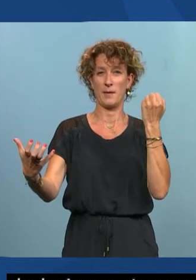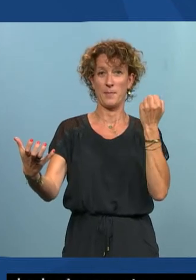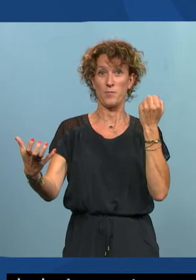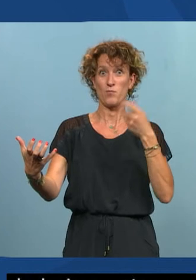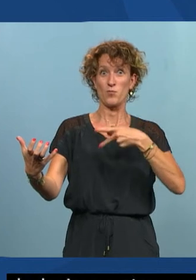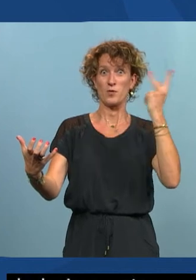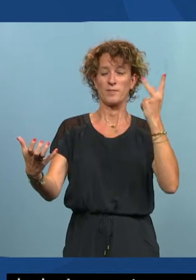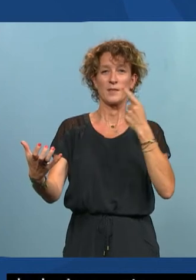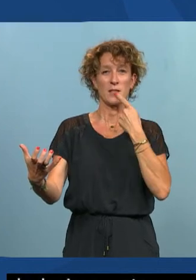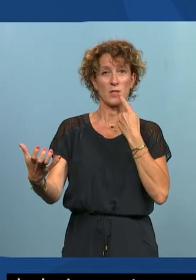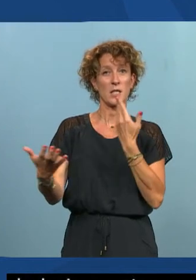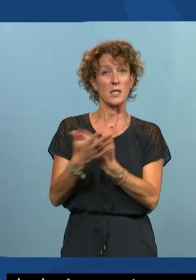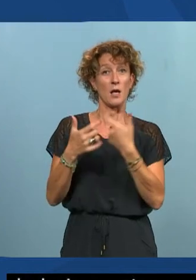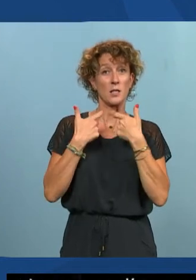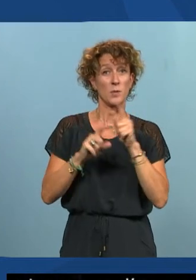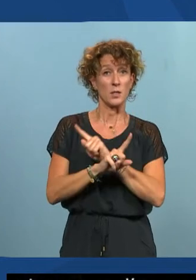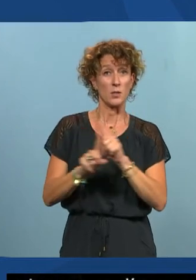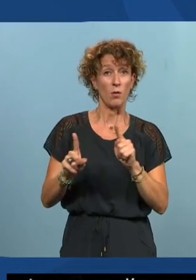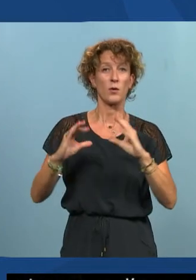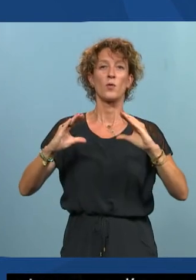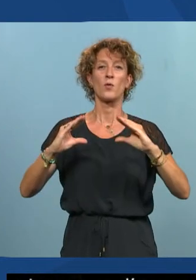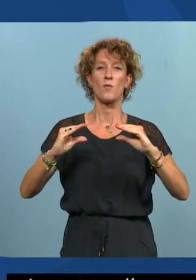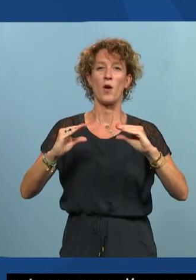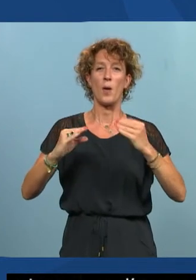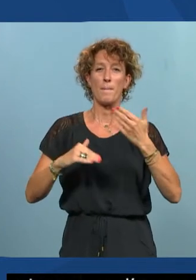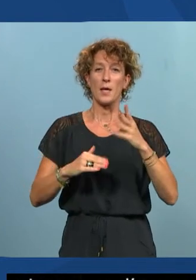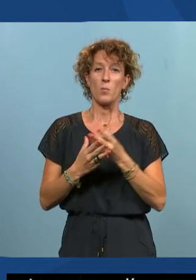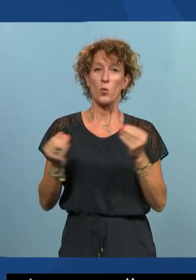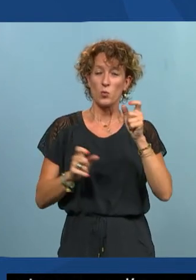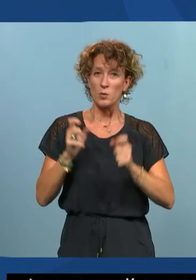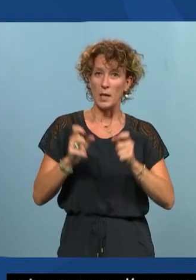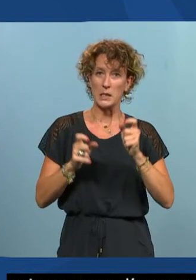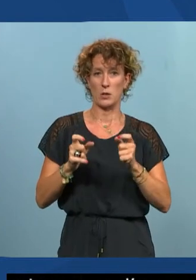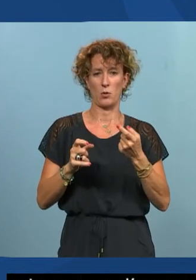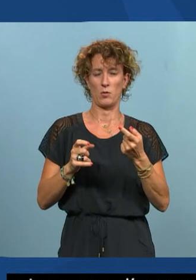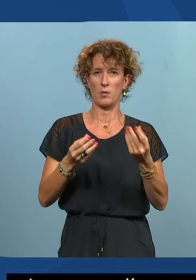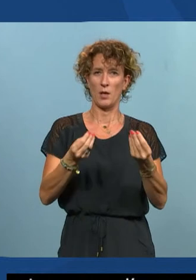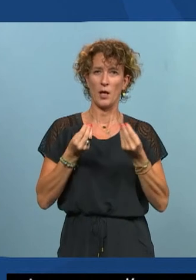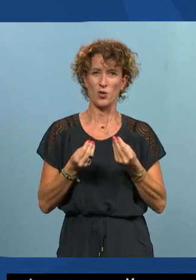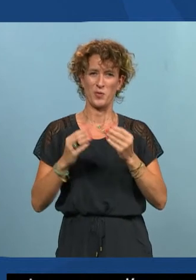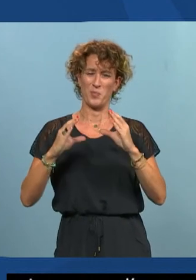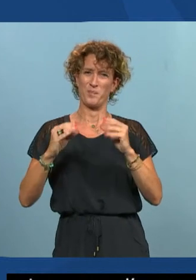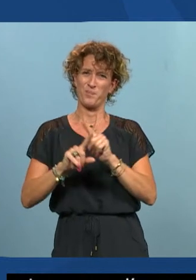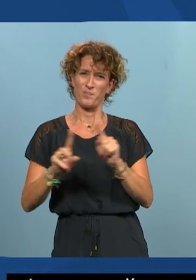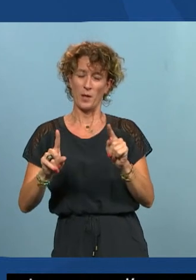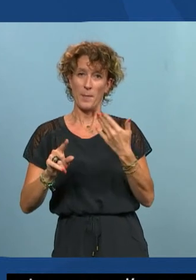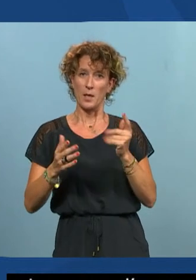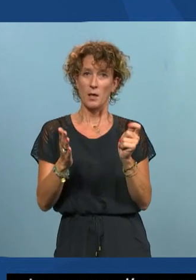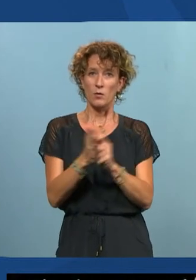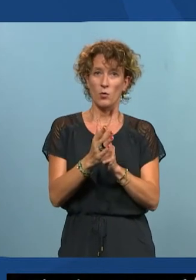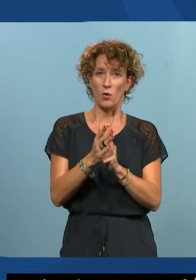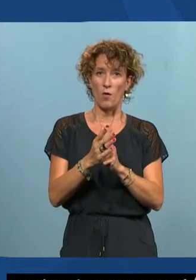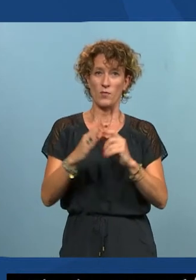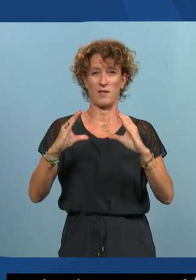confort sauf que pour beaucoup de gens c'est des désagréments de l'inconfort mais quand vous quand vous êtes confrontés à de l